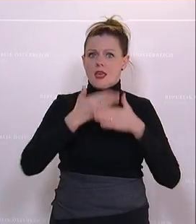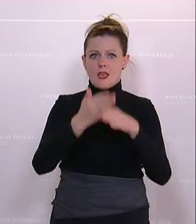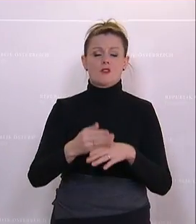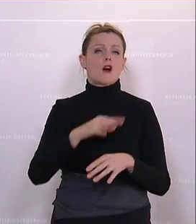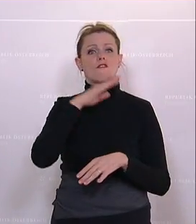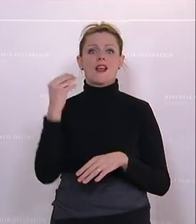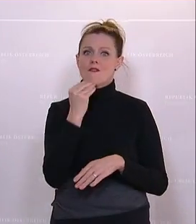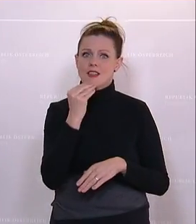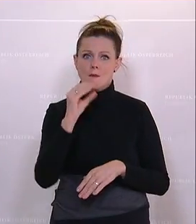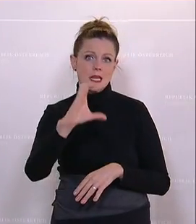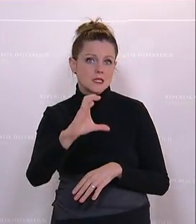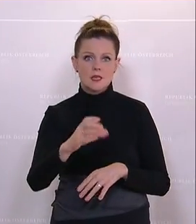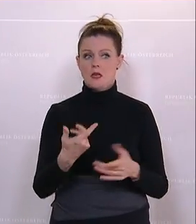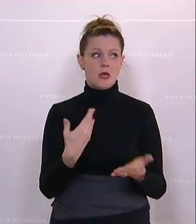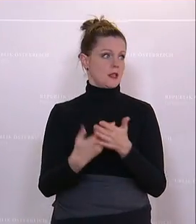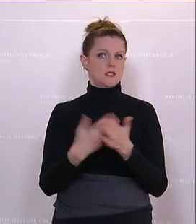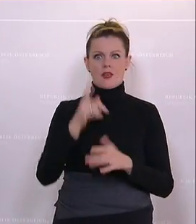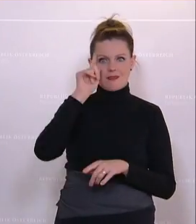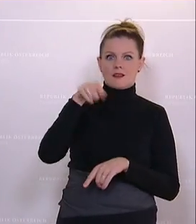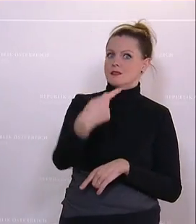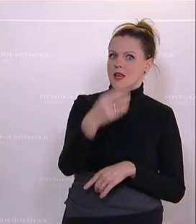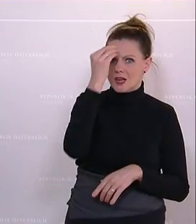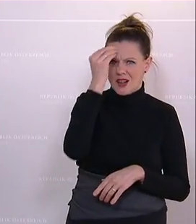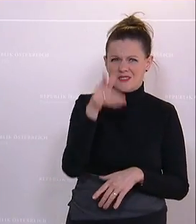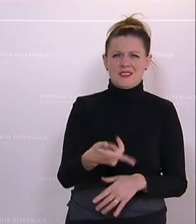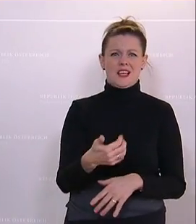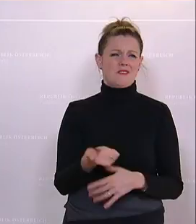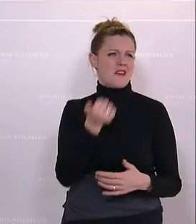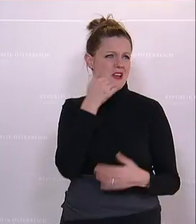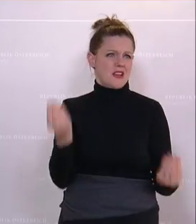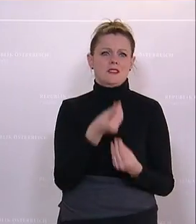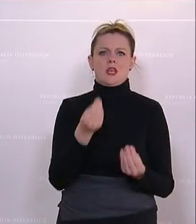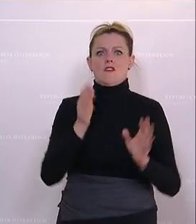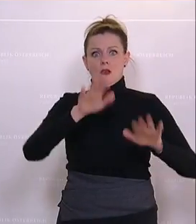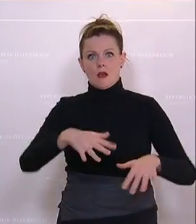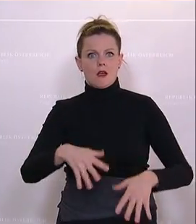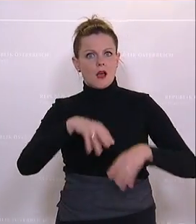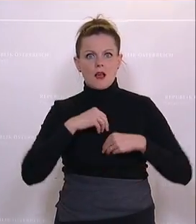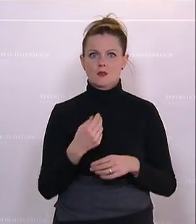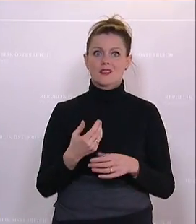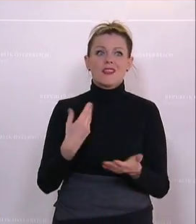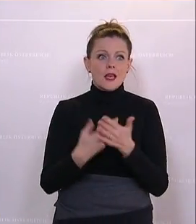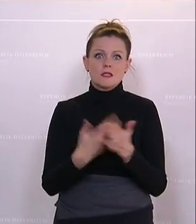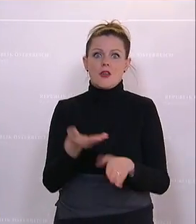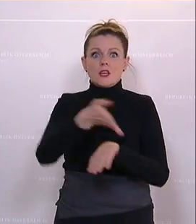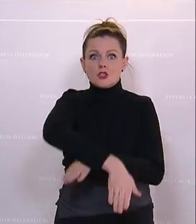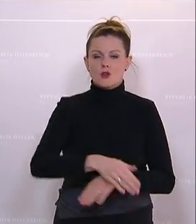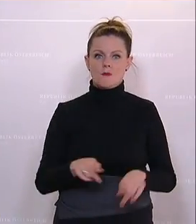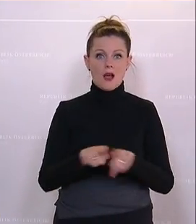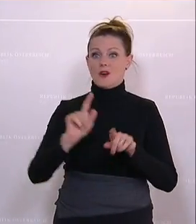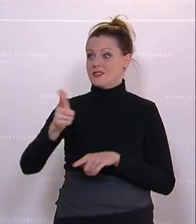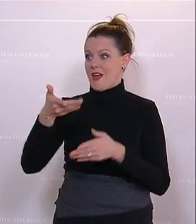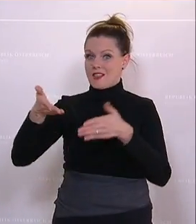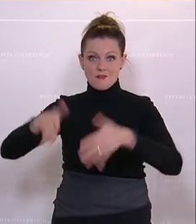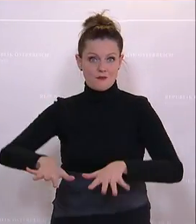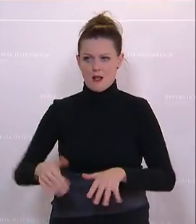ich voraus, dass der das glaubt hat, dann setze ich voraus, dass der diesen Schalmein einig gefallen ist. Und das ist der Grund, wie es war gestorben ist. Und es gibt auch einen zweiten Fall, meine